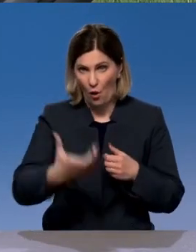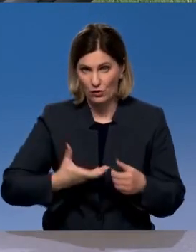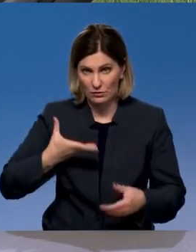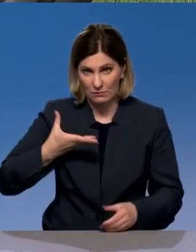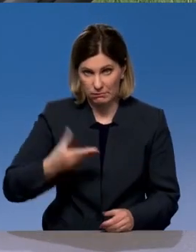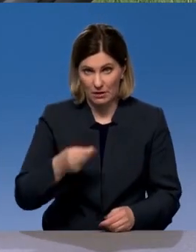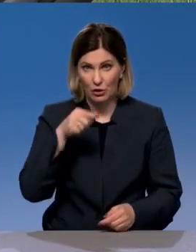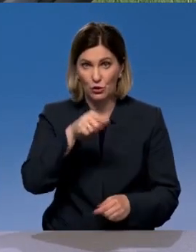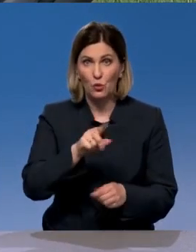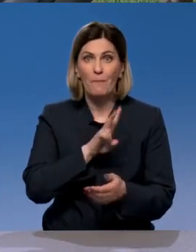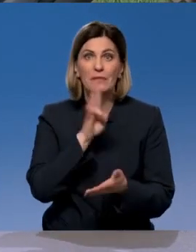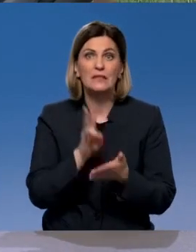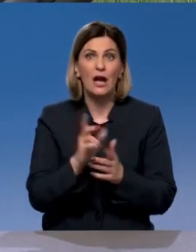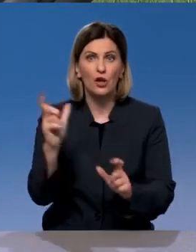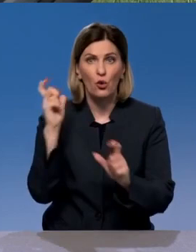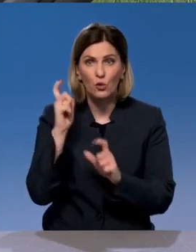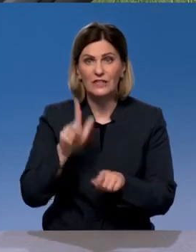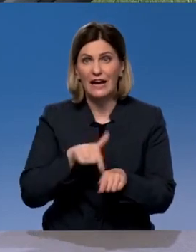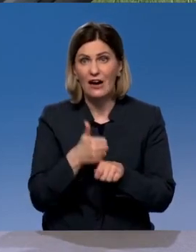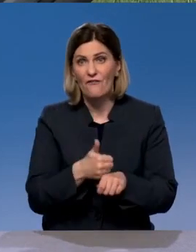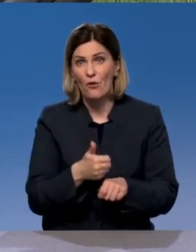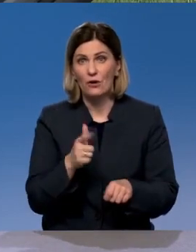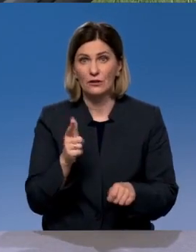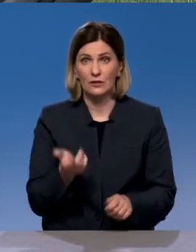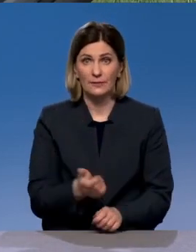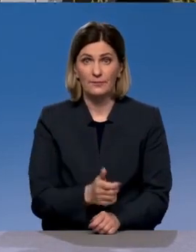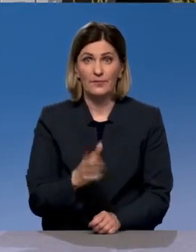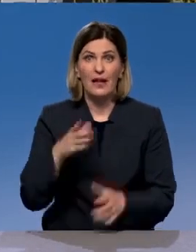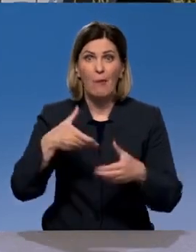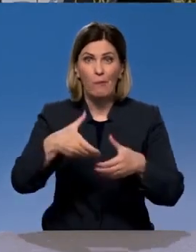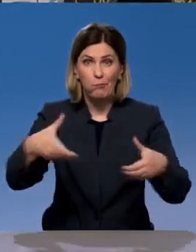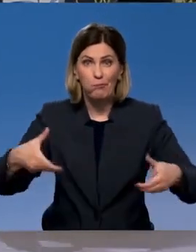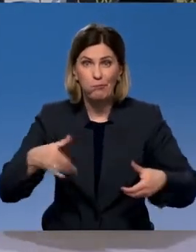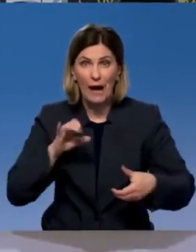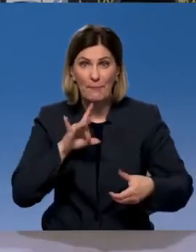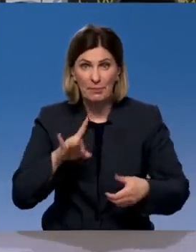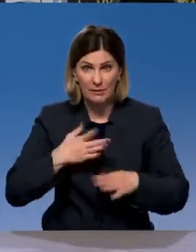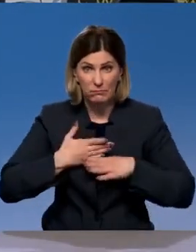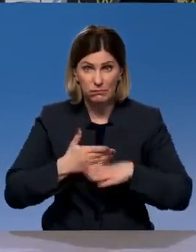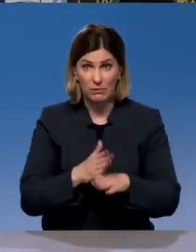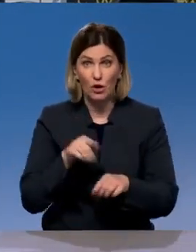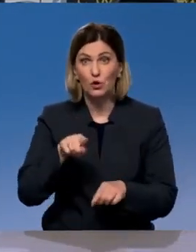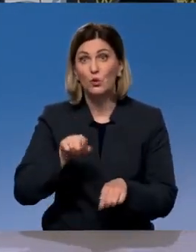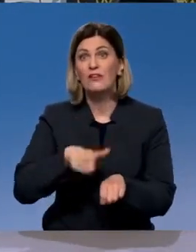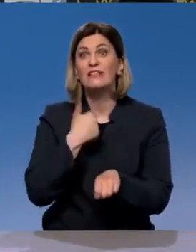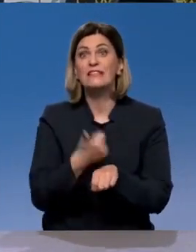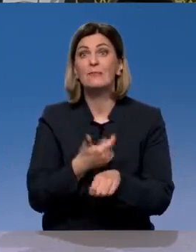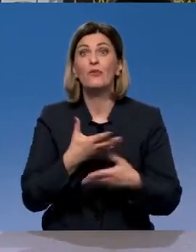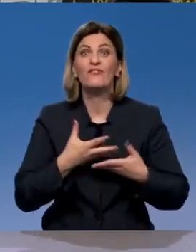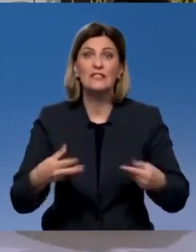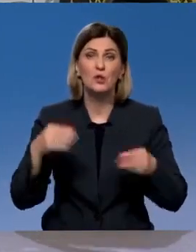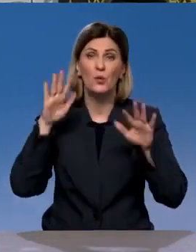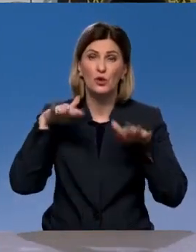грузовики, где-то гвозди, еще чего-то. есть, ну, это... Бампер разбитый. Бампер разбитый. Тут в основном весной и в дожди